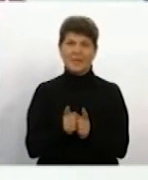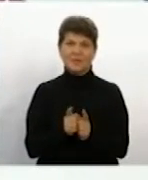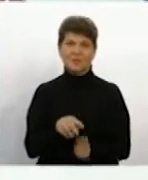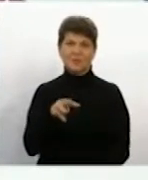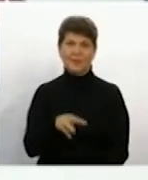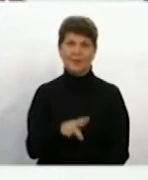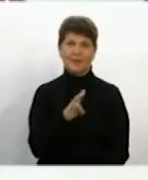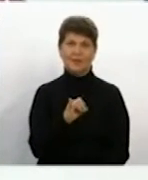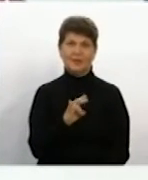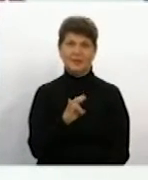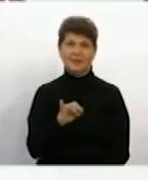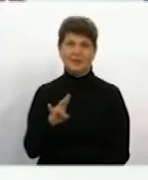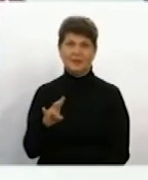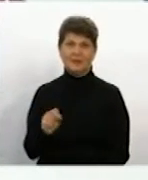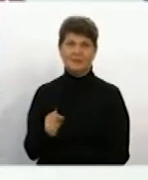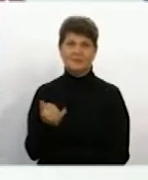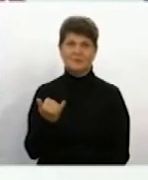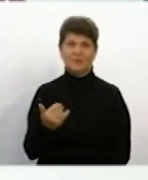Нікітіна. Сьогодні у випуску.